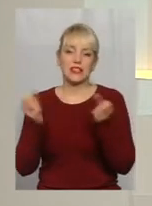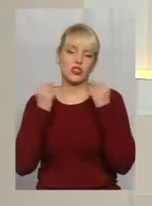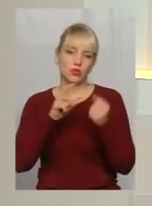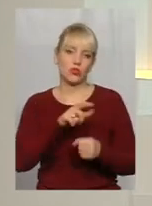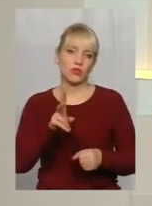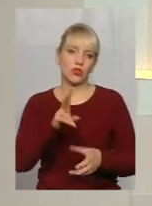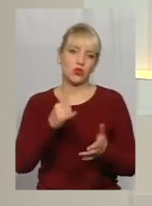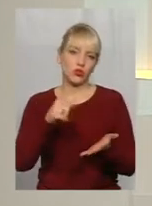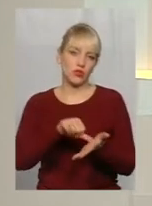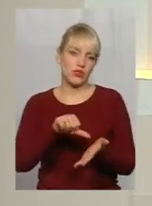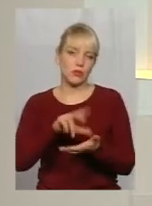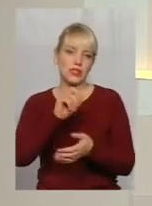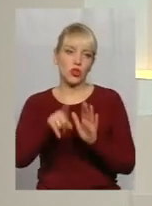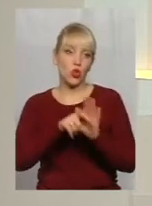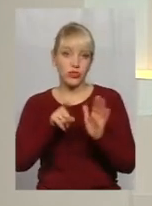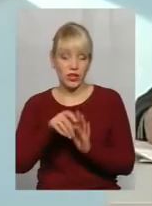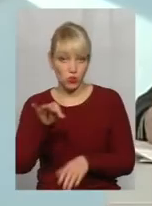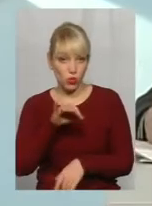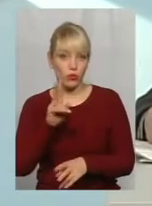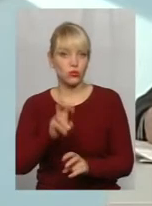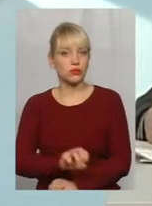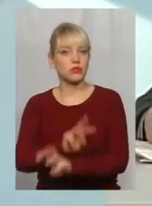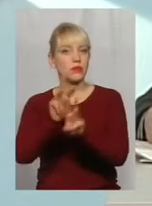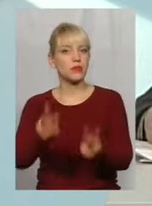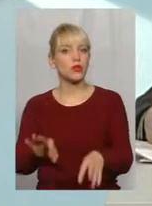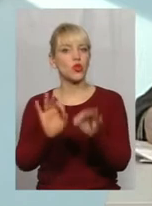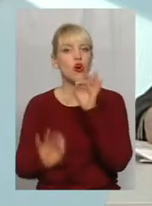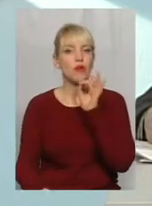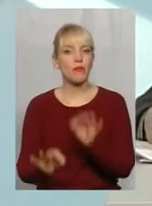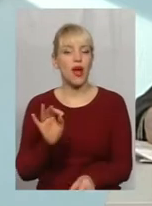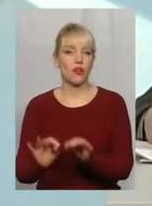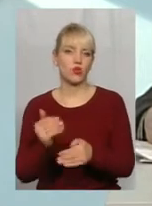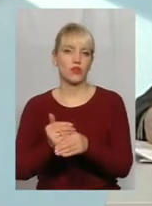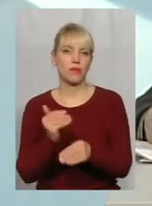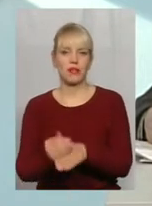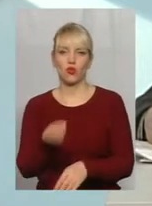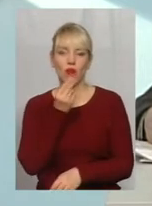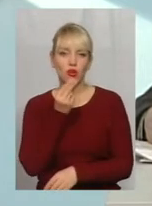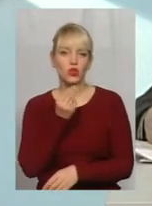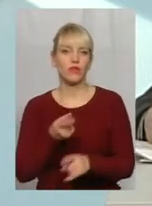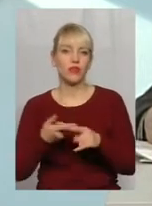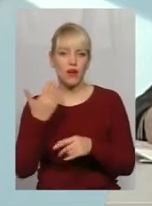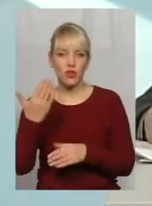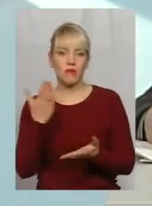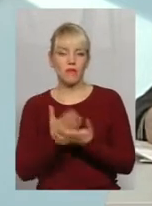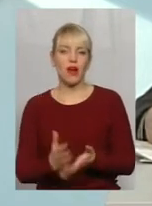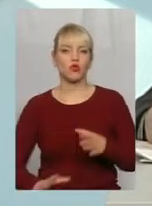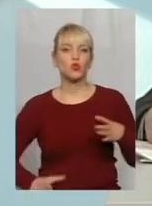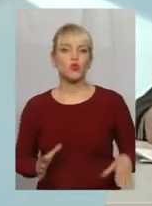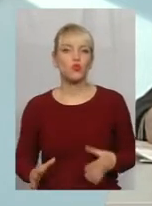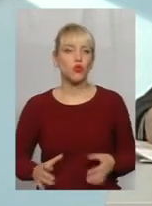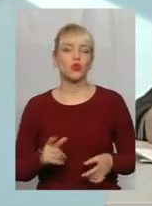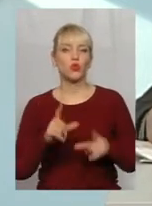за Донецьку область, яка забезпечує нормальних стипендій, харчування, і вони, маючи збори, навіть в